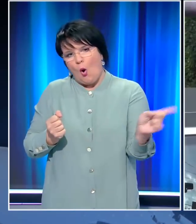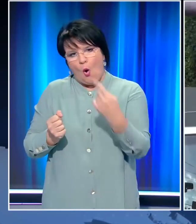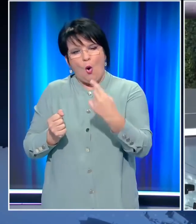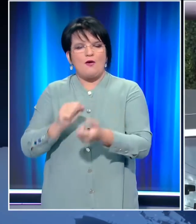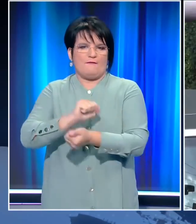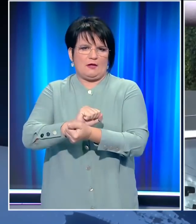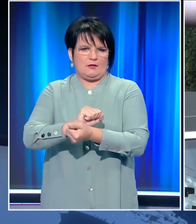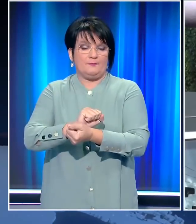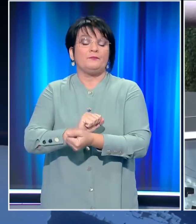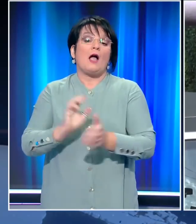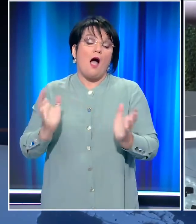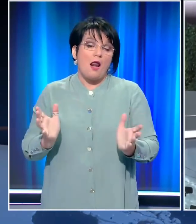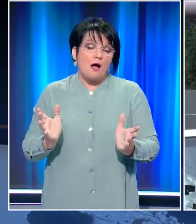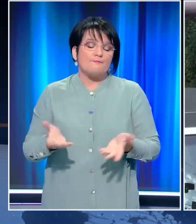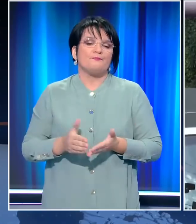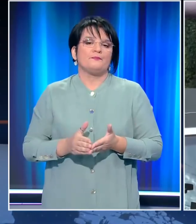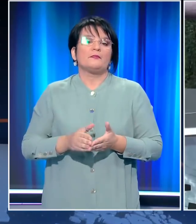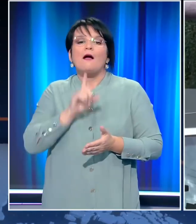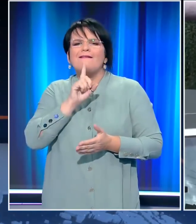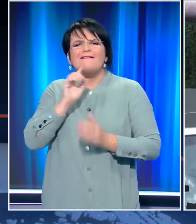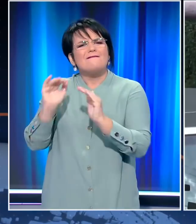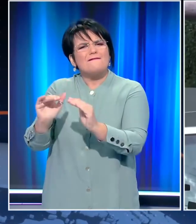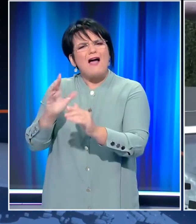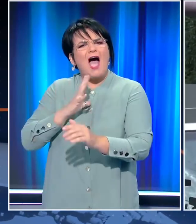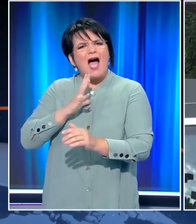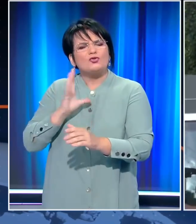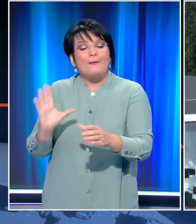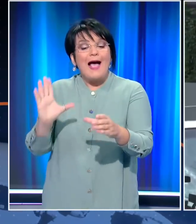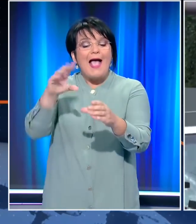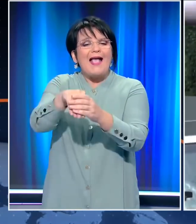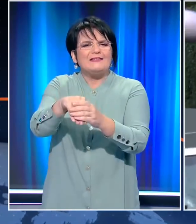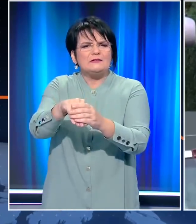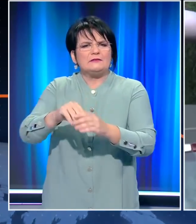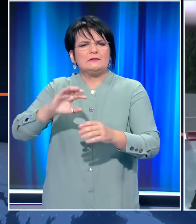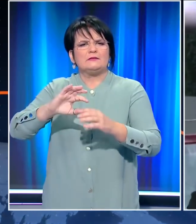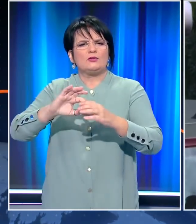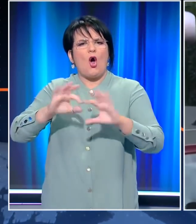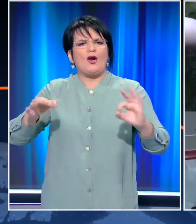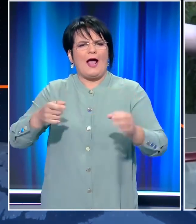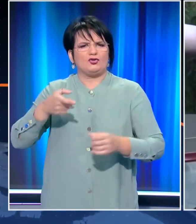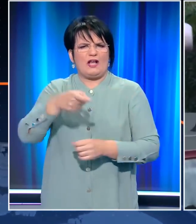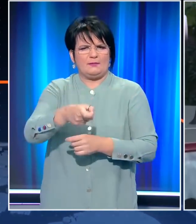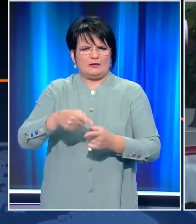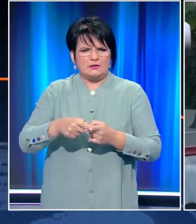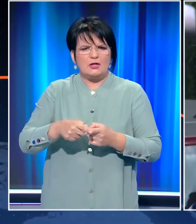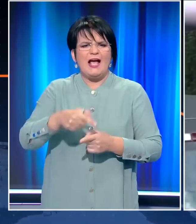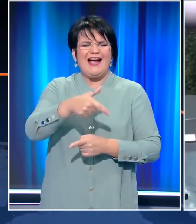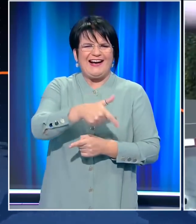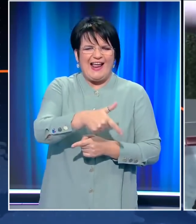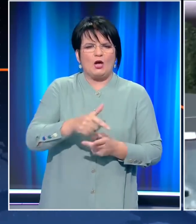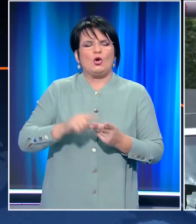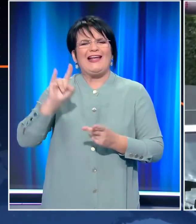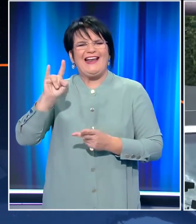Οδηγούνται όμως στη φυλακή και εκείνοι που είχαν ένταξη σε εγκληματική οργάνωση. Και μιλούμε για τους Γρέγο,